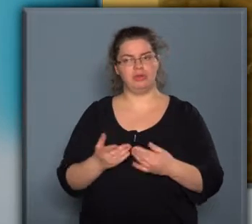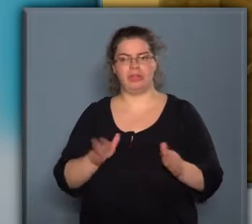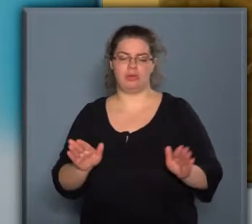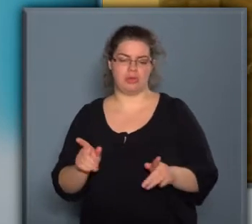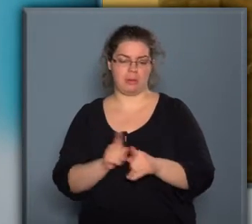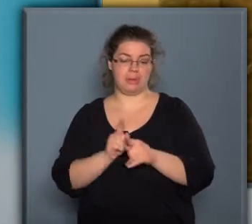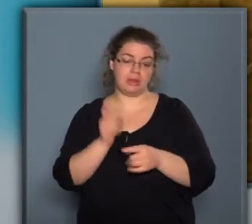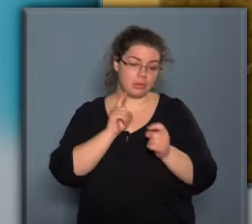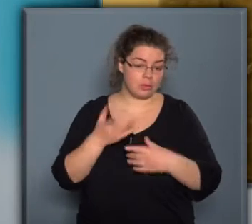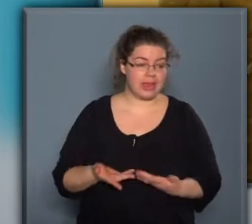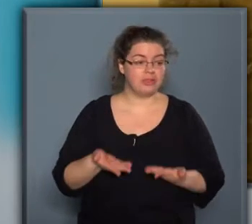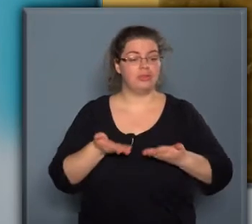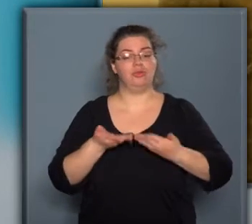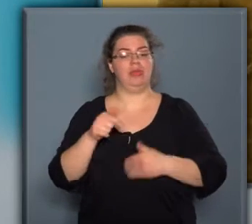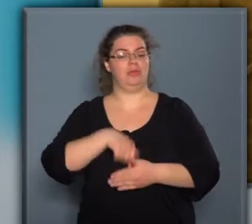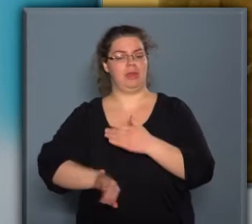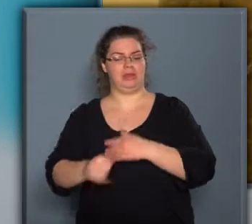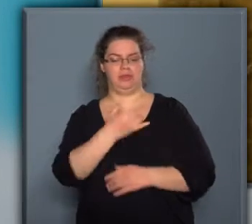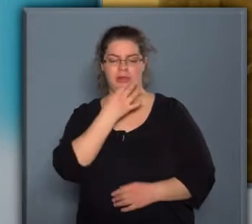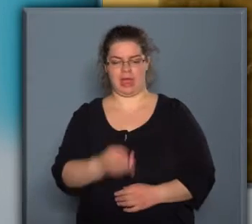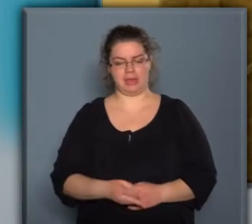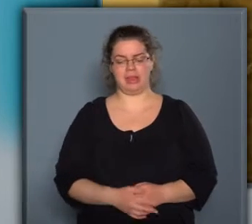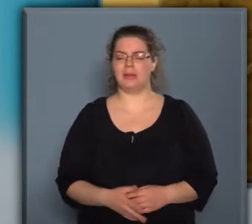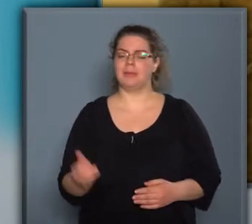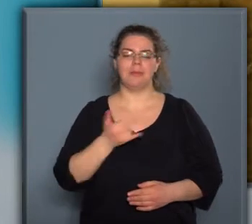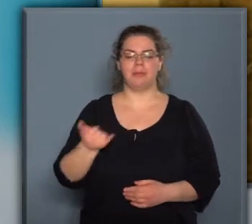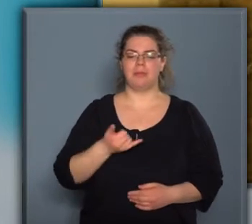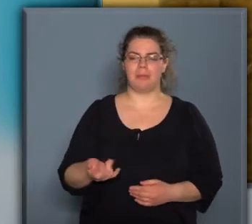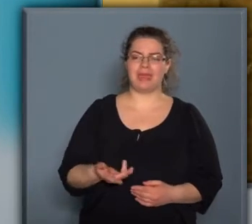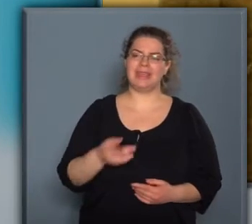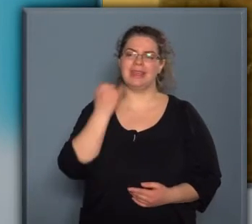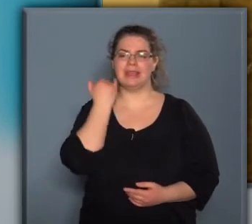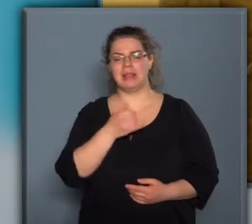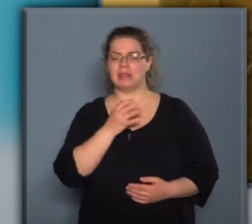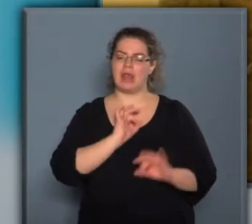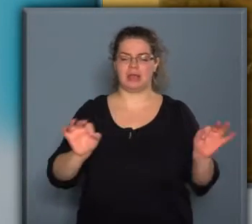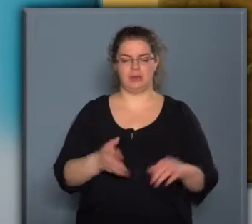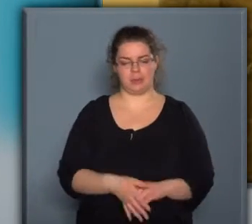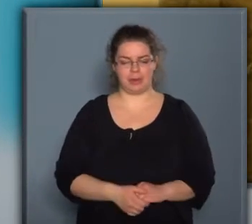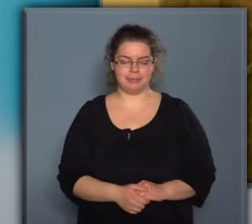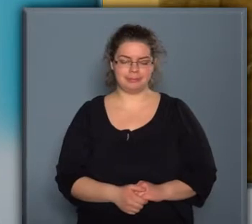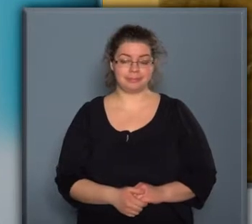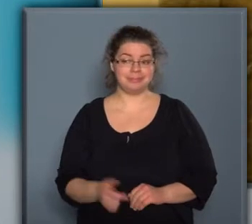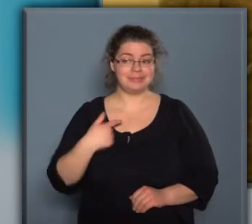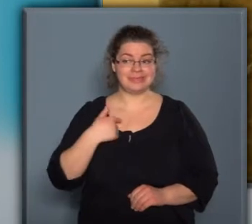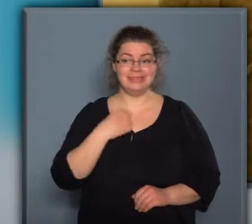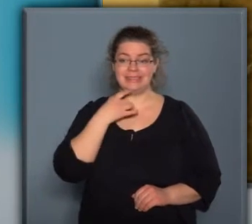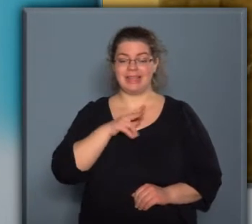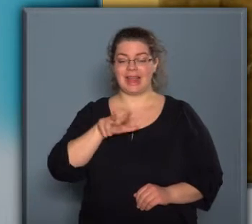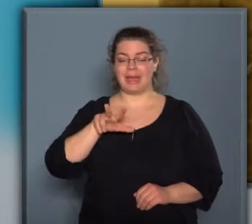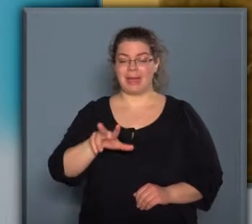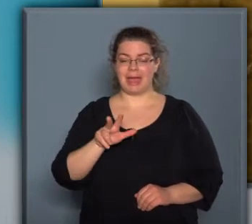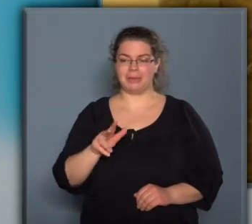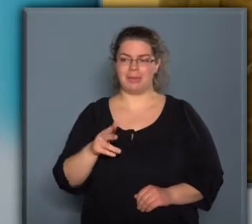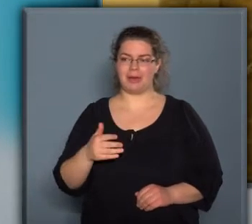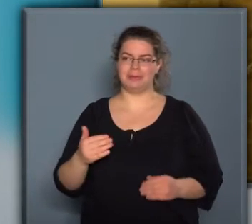gondolnák, és ez a sütésükben is látszik. Melyik süteményiz lett a legjobban alpolgármester úrnak? Hát én legalább hármat